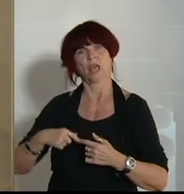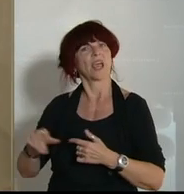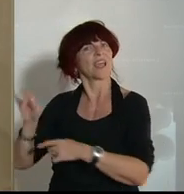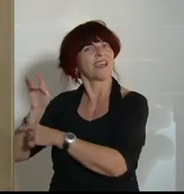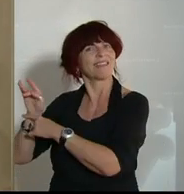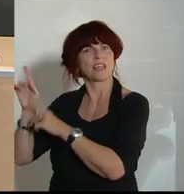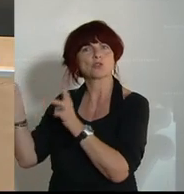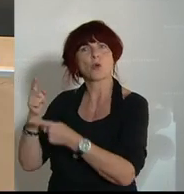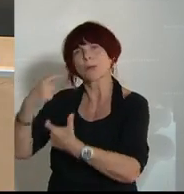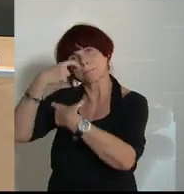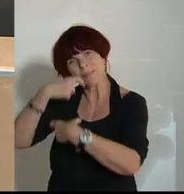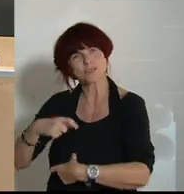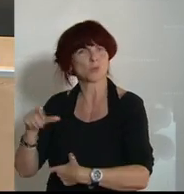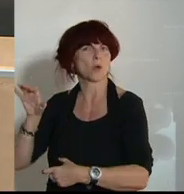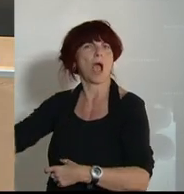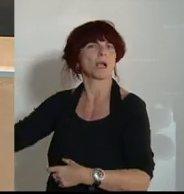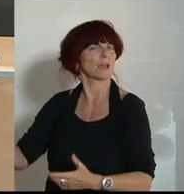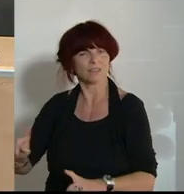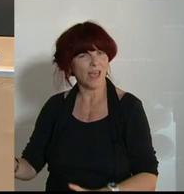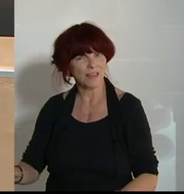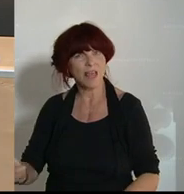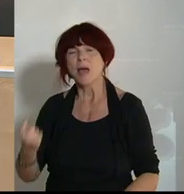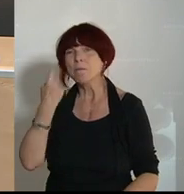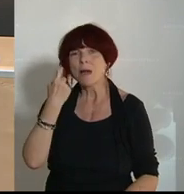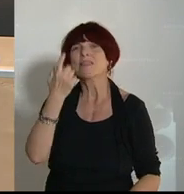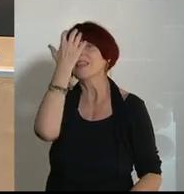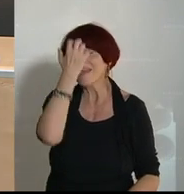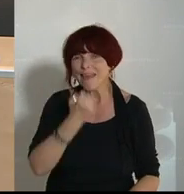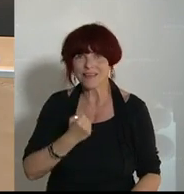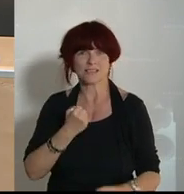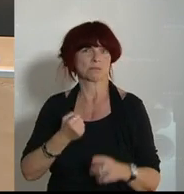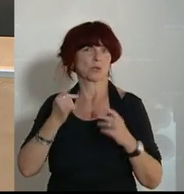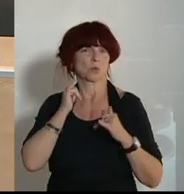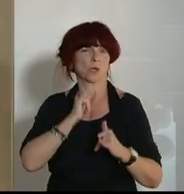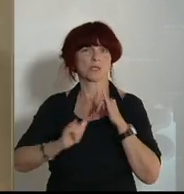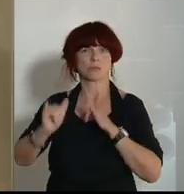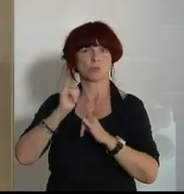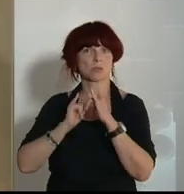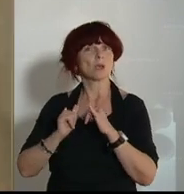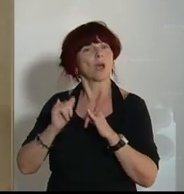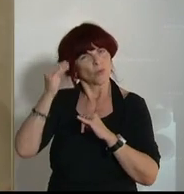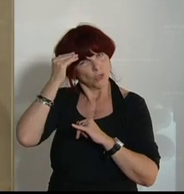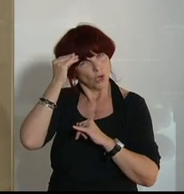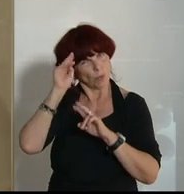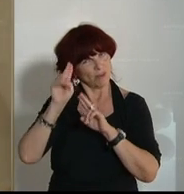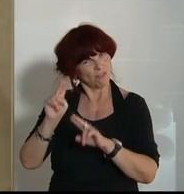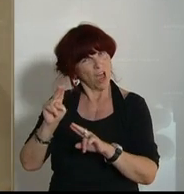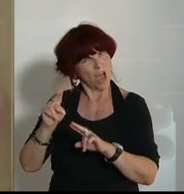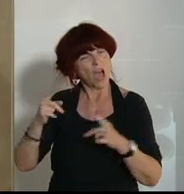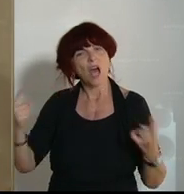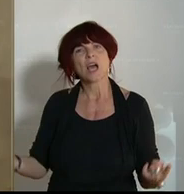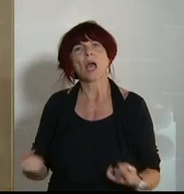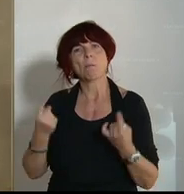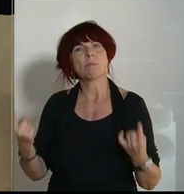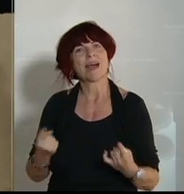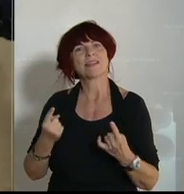meinen es ernst mit dem Tourismus. Und wir glauben, wenn man sich zum Beispiel anschaut, dass man da diese Kampagne